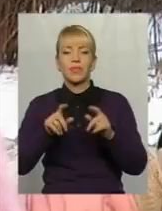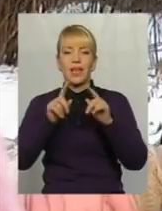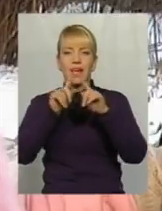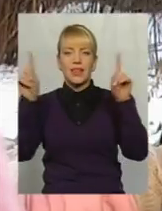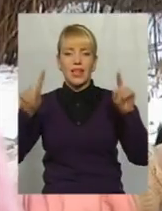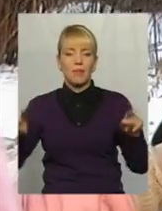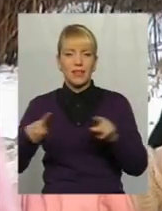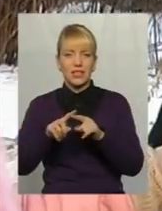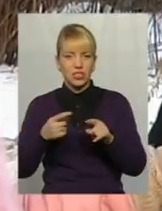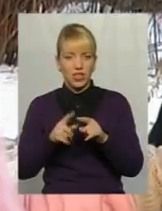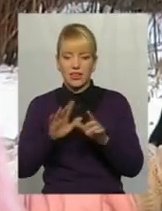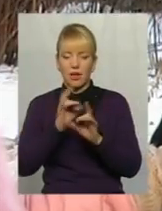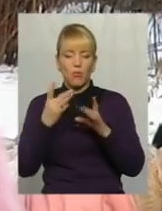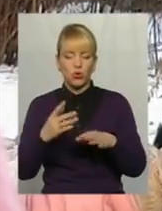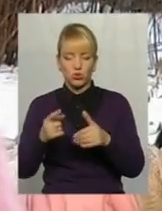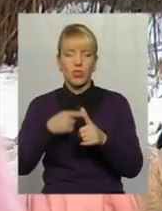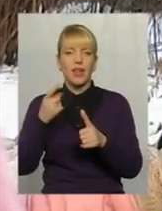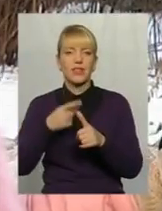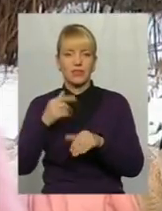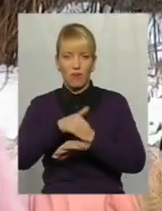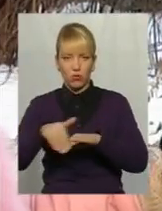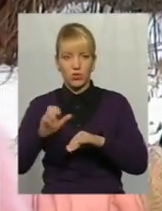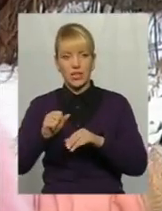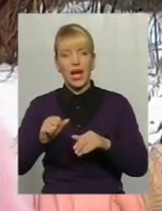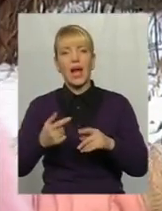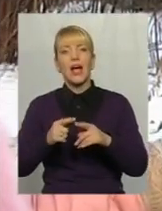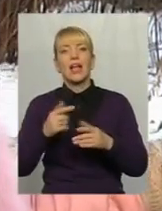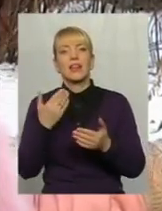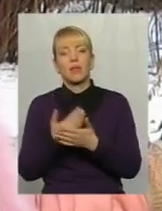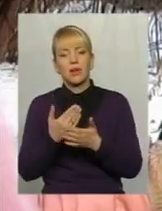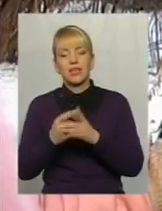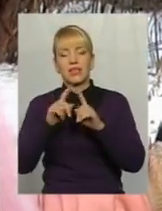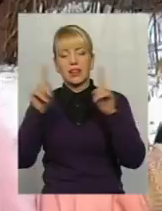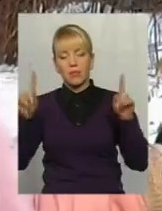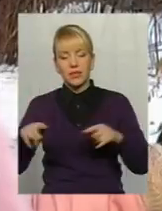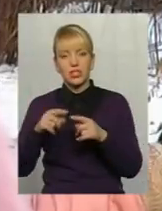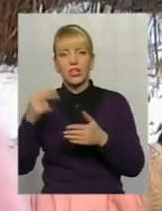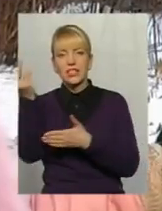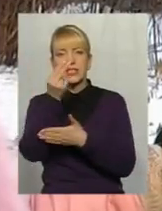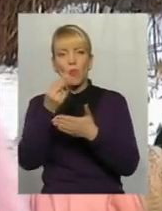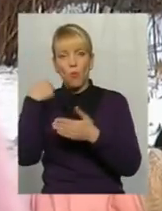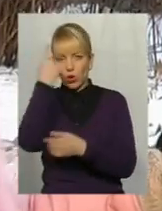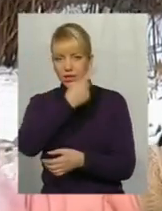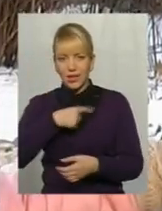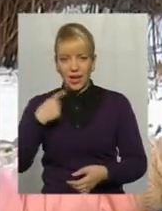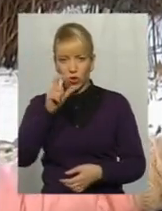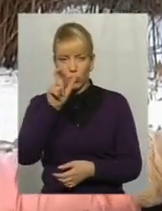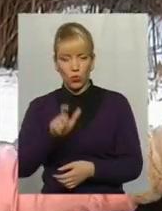назва цієї вулиці, а табличка з портретом людини, іменем якої названа вулиця, і